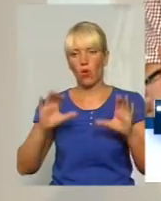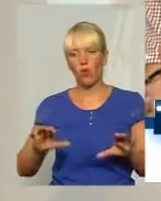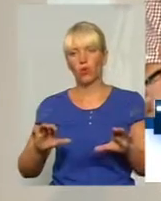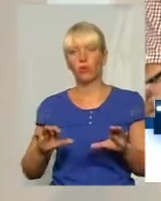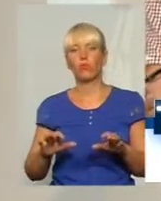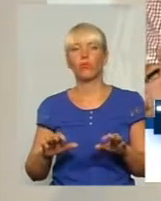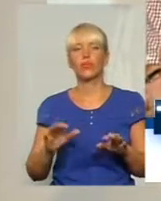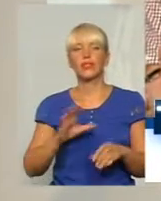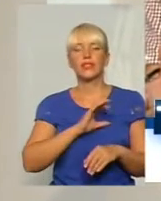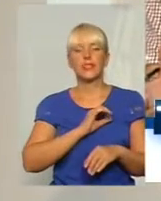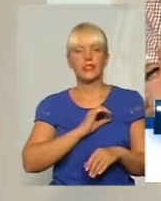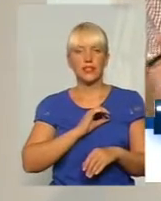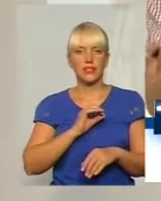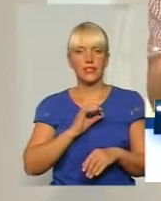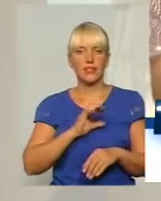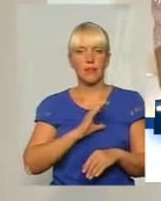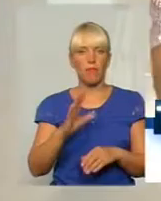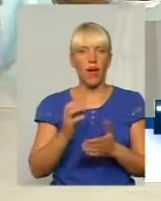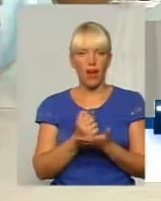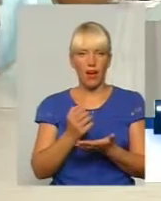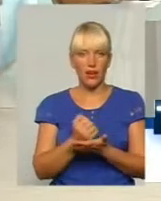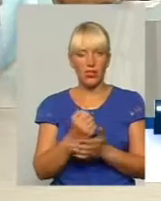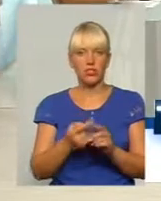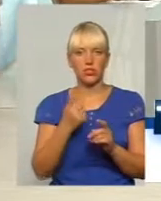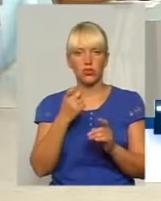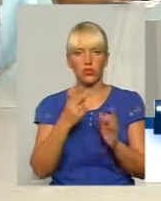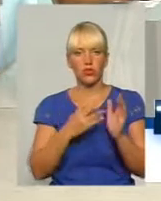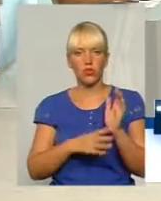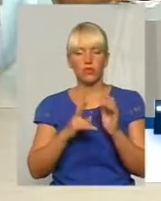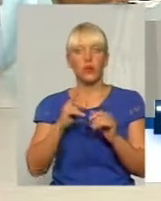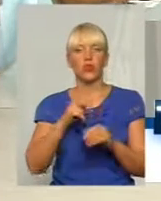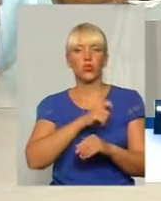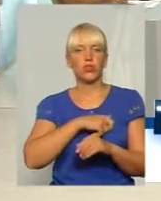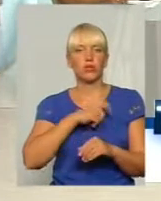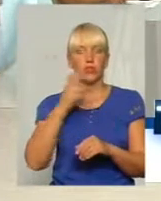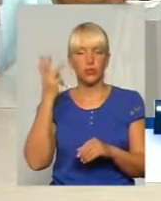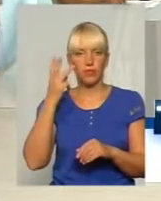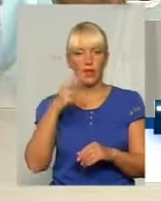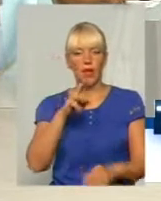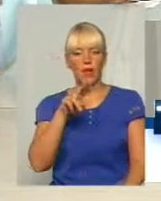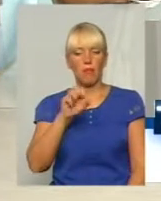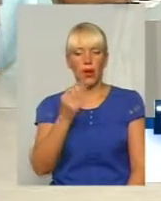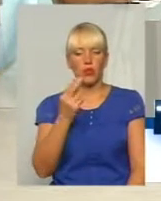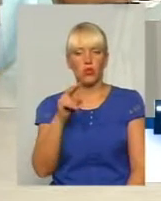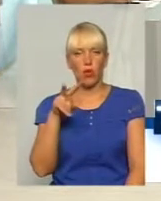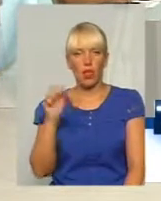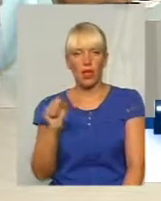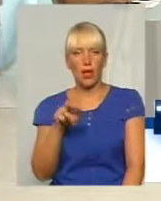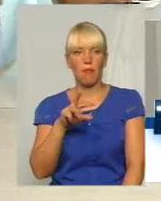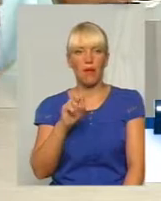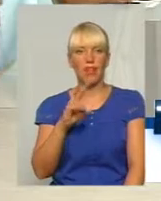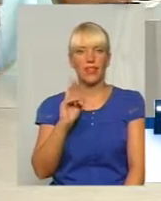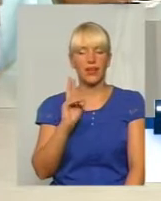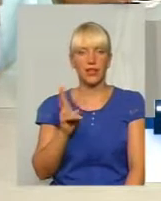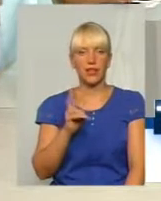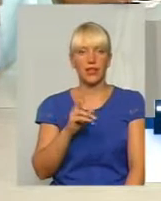Всього-навсього. Тобто не вистачило голосів. Хто голосував Смельницьких нардепів? За Роман Мацова, Сергій Мельник та Володимир Мельниченко. До речі,